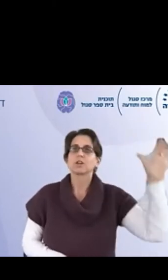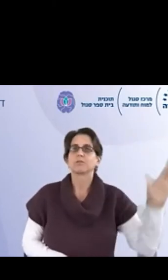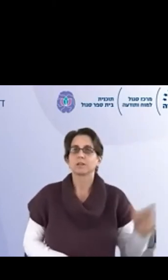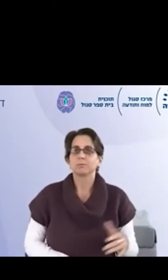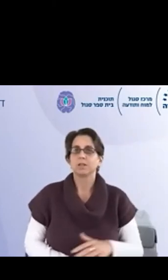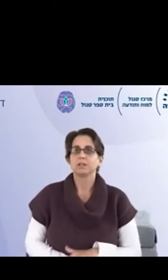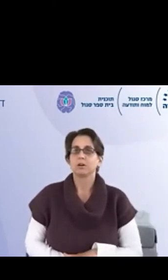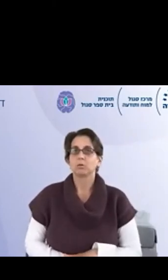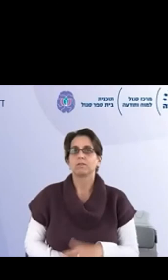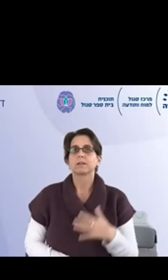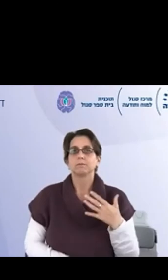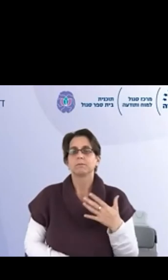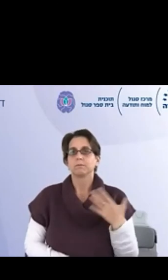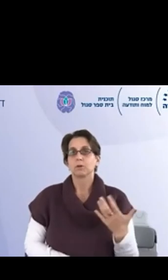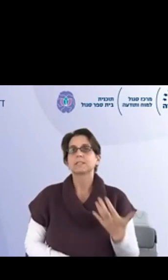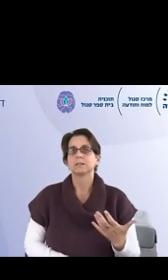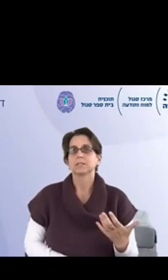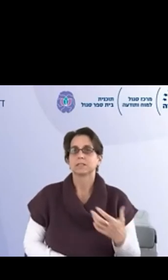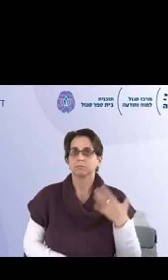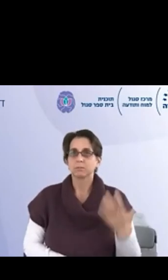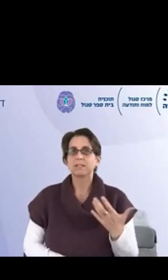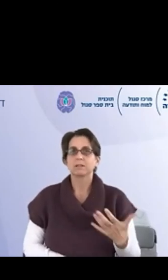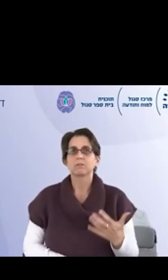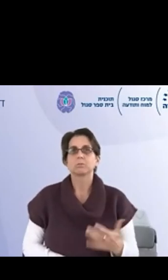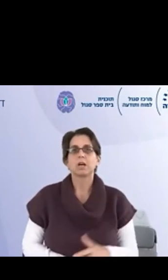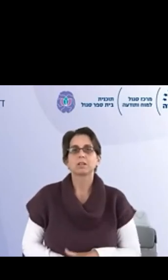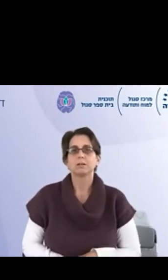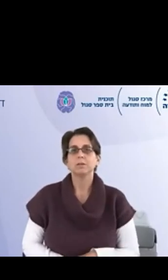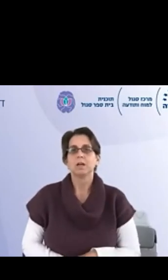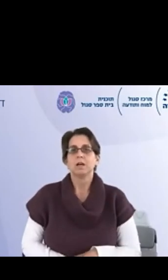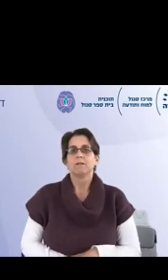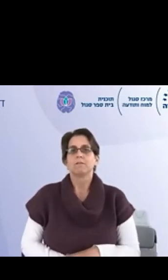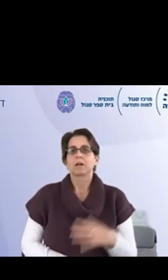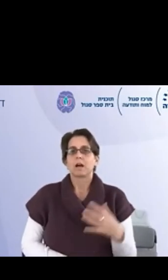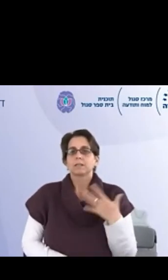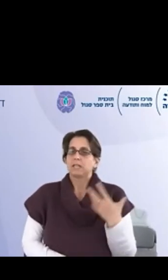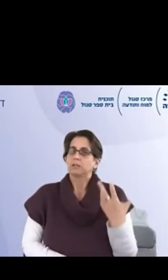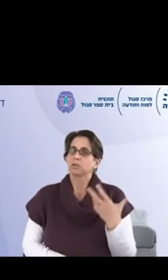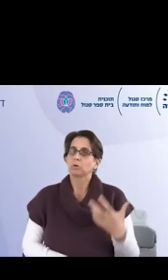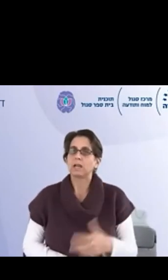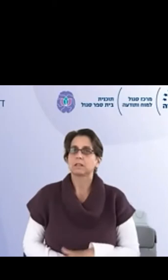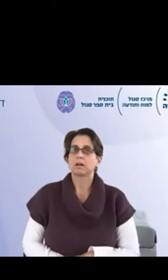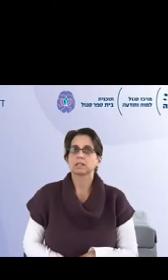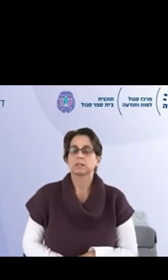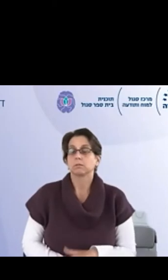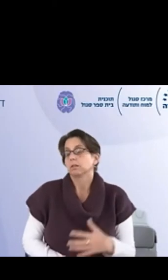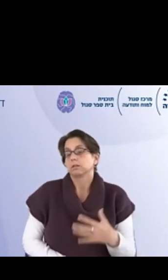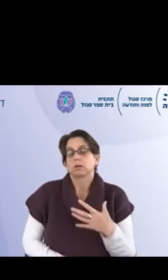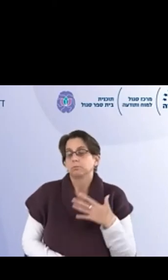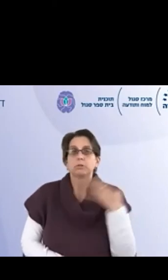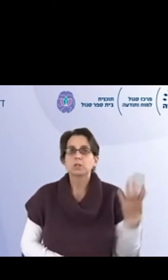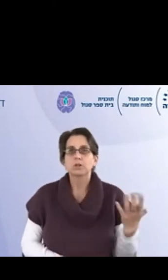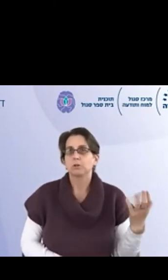פונס אחרי שהדברים יירגו ואתם לא עשיתם את זה אתם נתמדתם והמשכתם וככה זה מעניין אותי אם תוכל להתייחס לזה